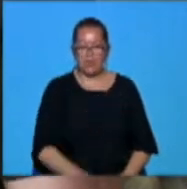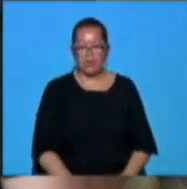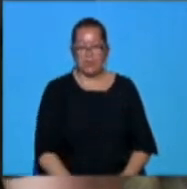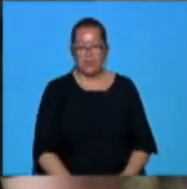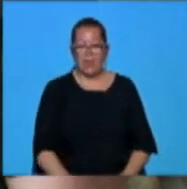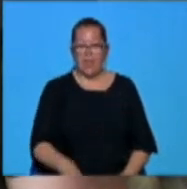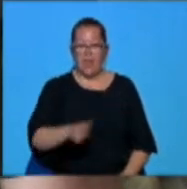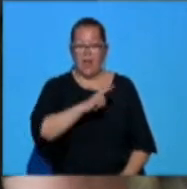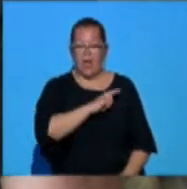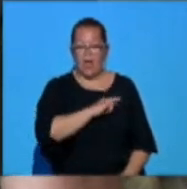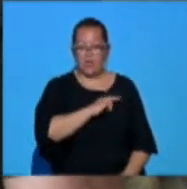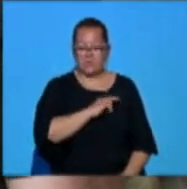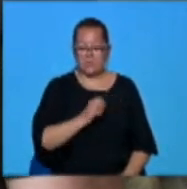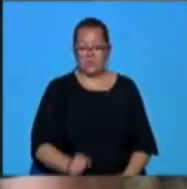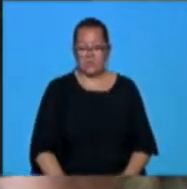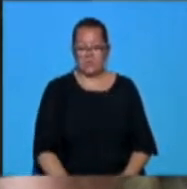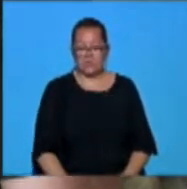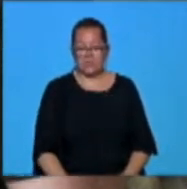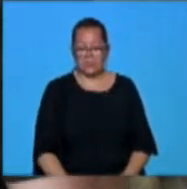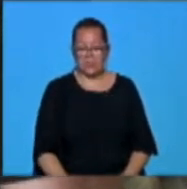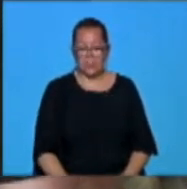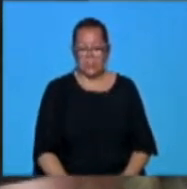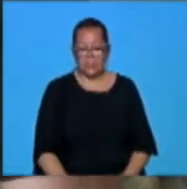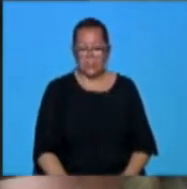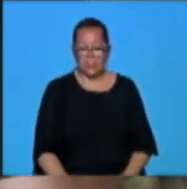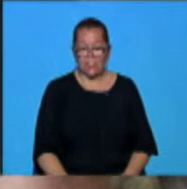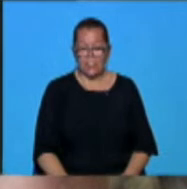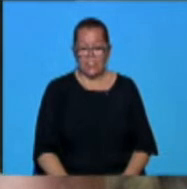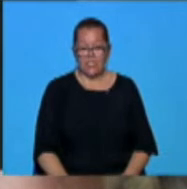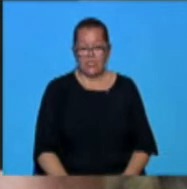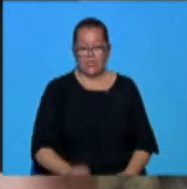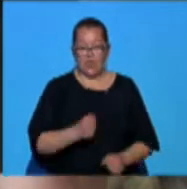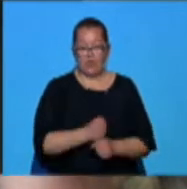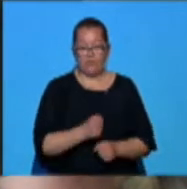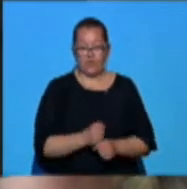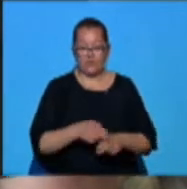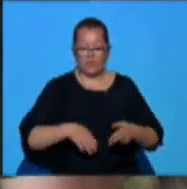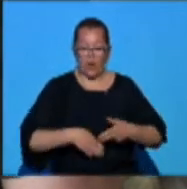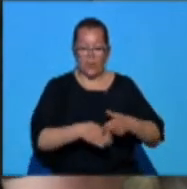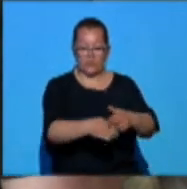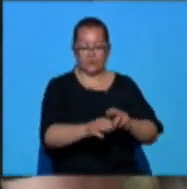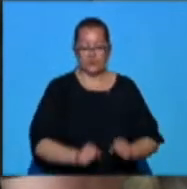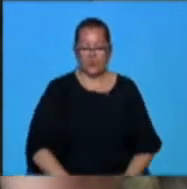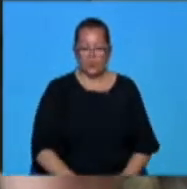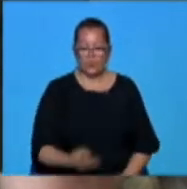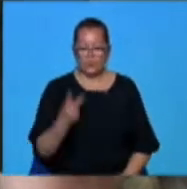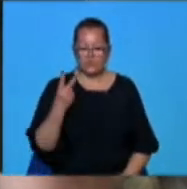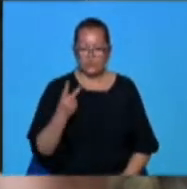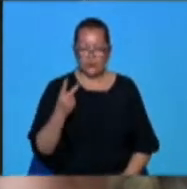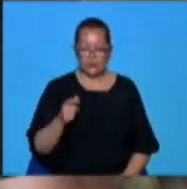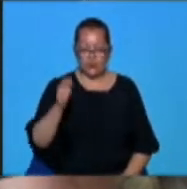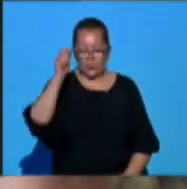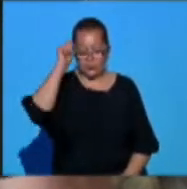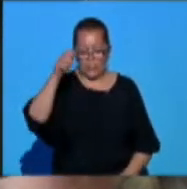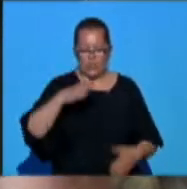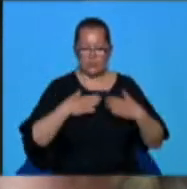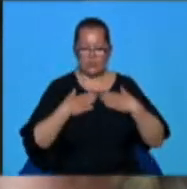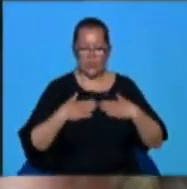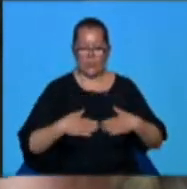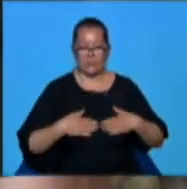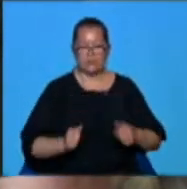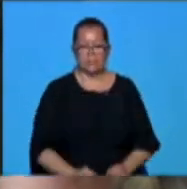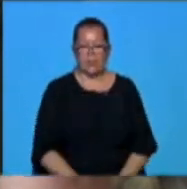practic ei așezându-se, creându-și cumva o bază internațională la Craiova și dorința lor